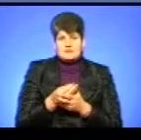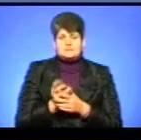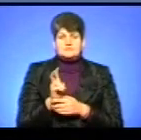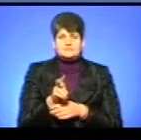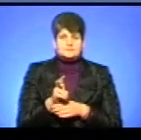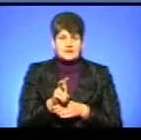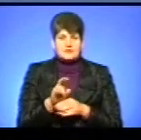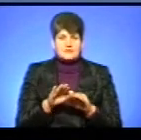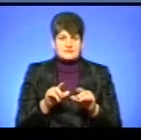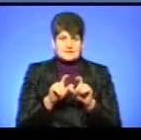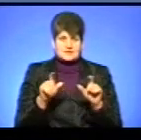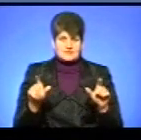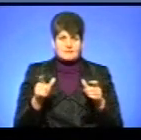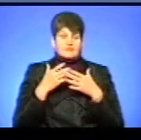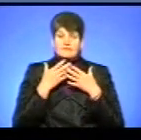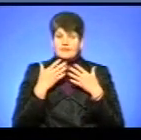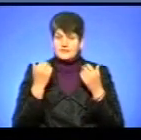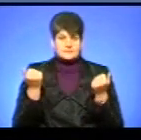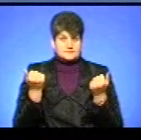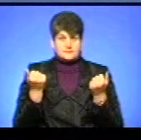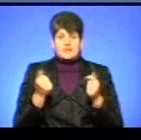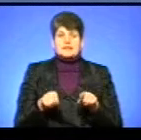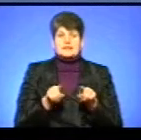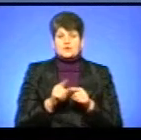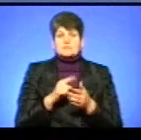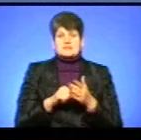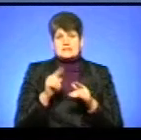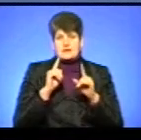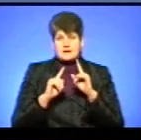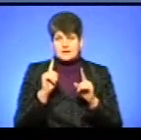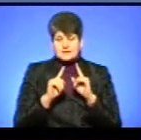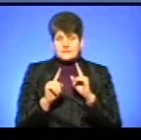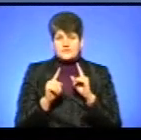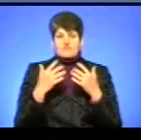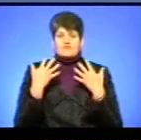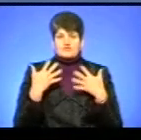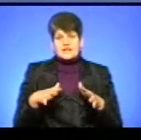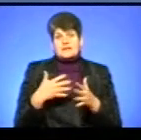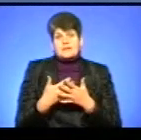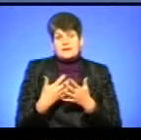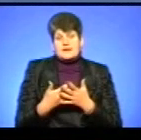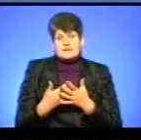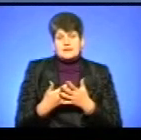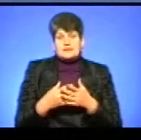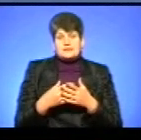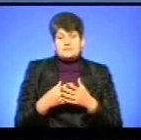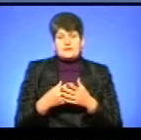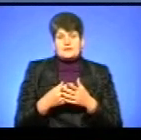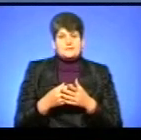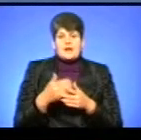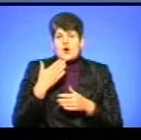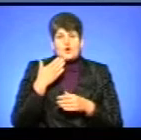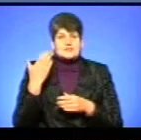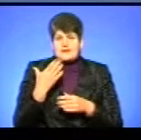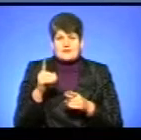дошкільних навчальних закладах на даний час не існує. Також Тернопільська міська рада вже, мабуть, вдаючись до останнього свого